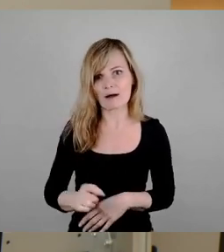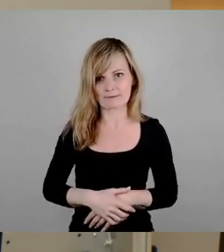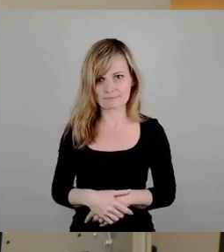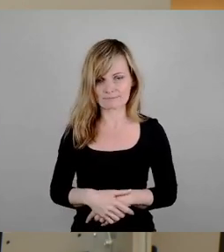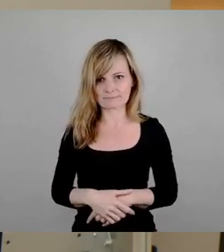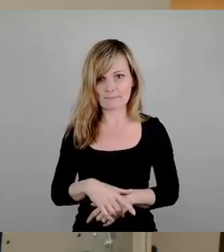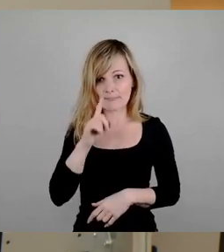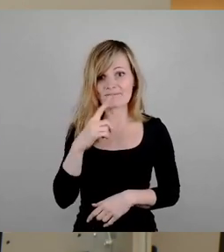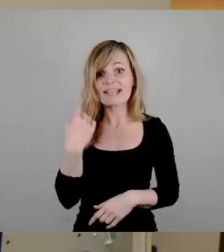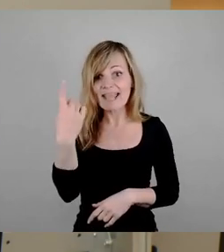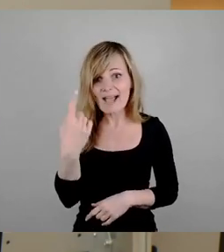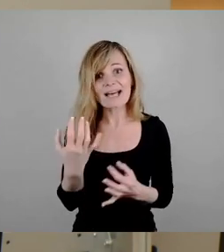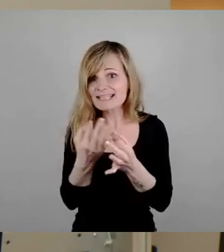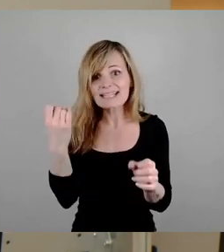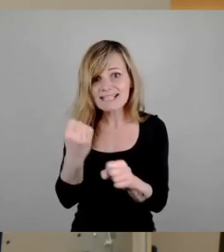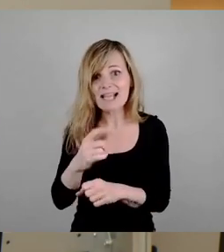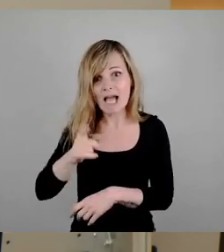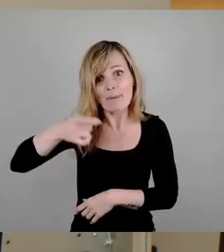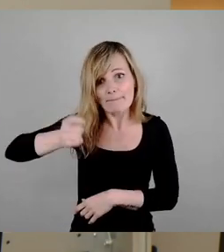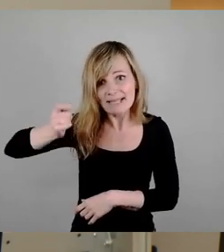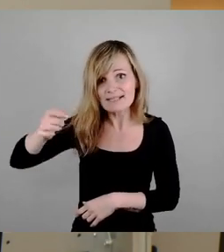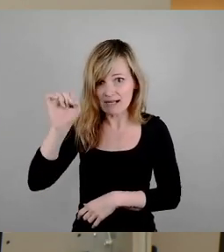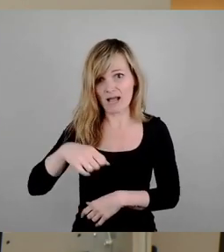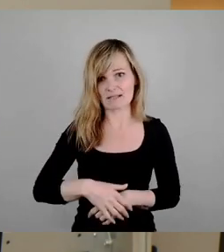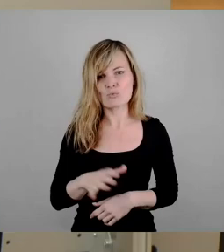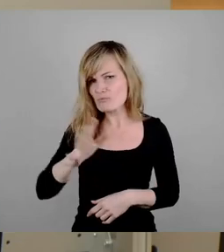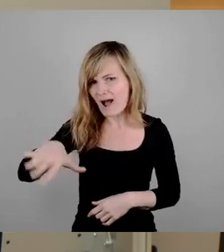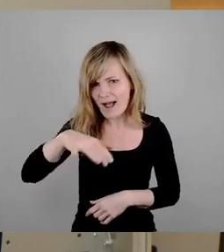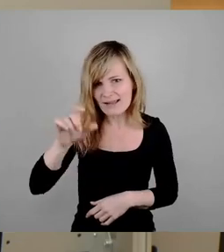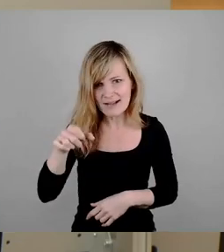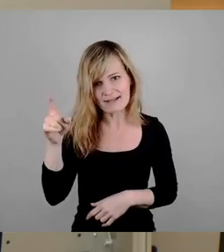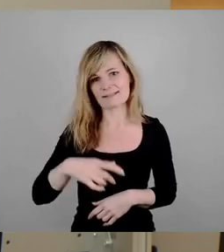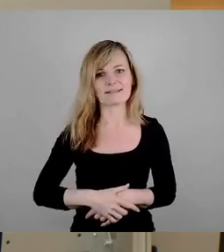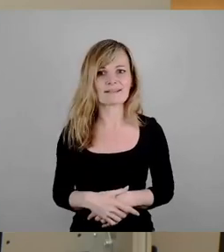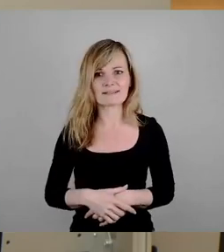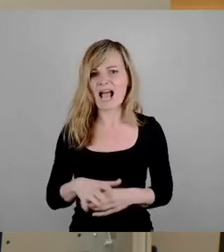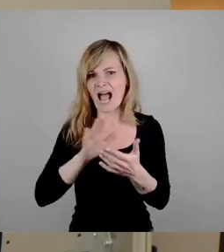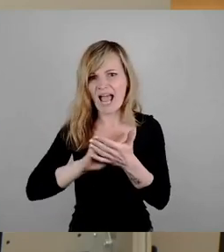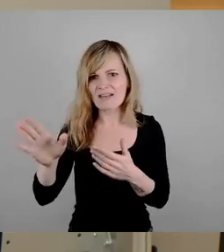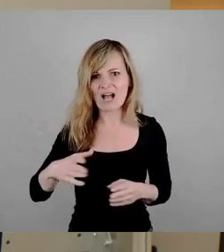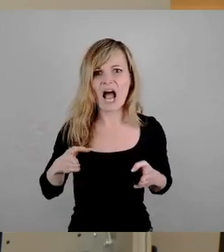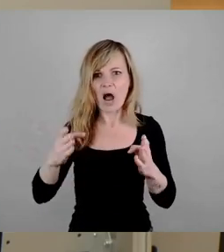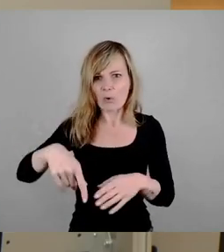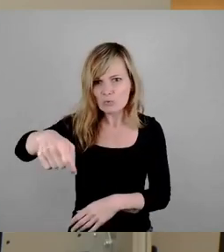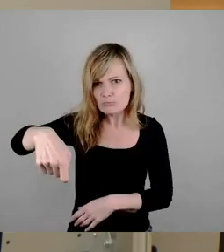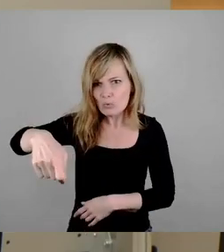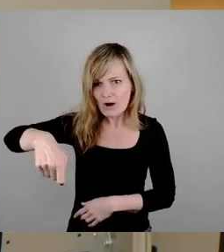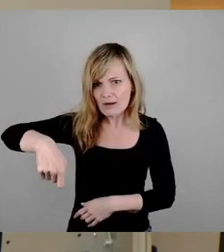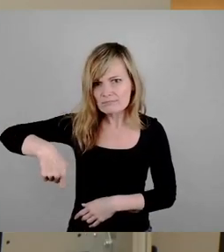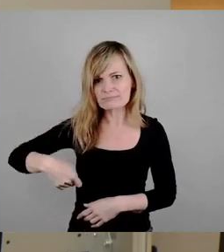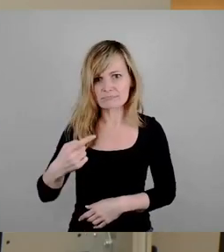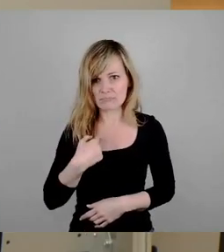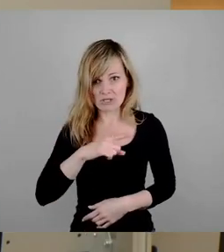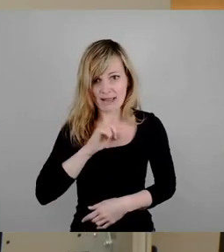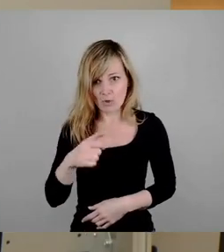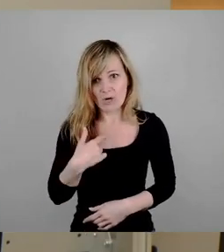kann, aber den Pinsel schwingen kann er. Das macht er überall. Ist auch einfach, Autospuren einfach abzumarkieren. Das könnte ich auch im Zweifel, würde ich nicht